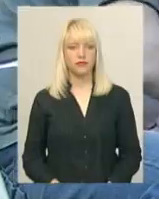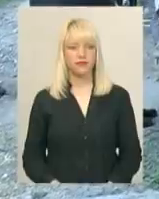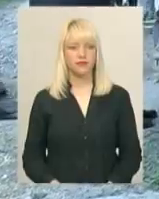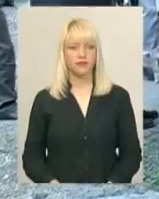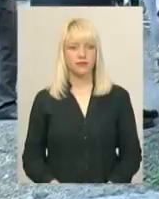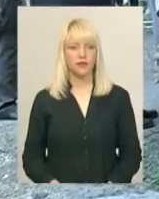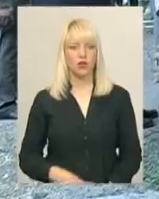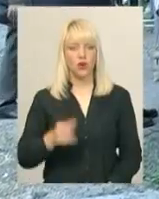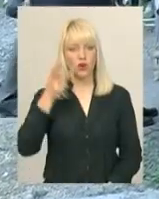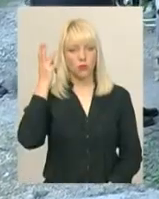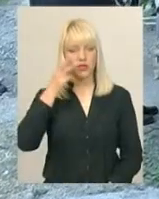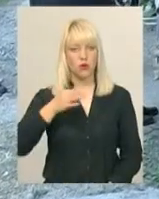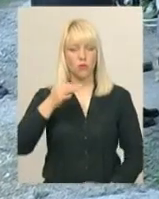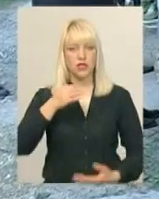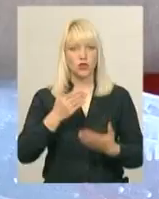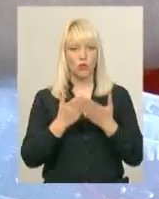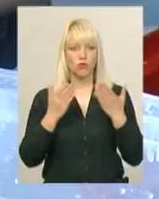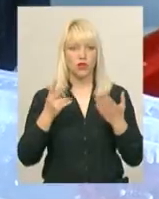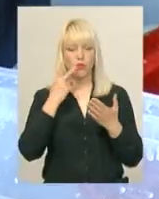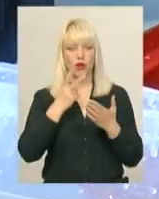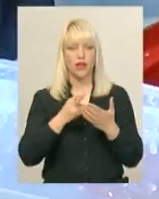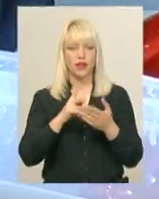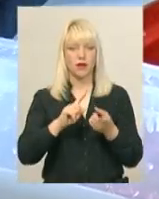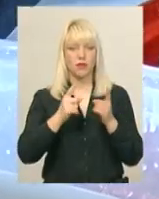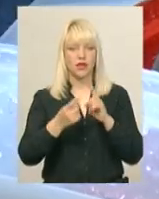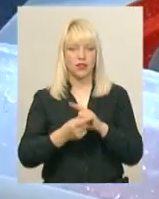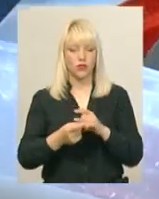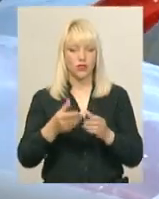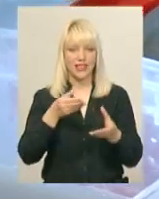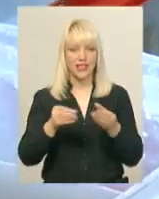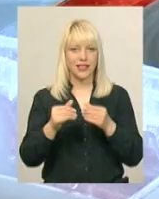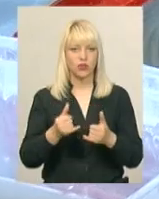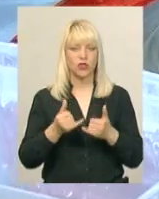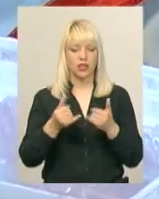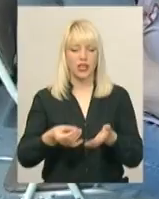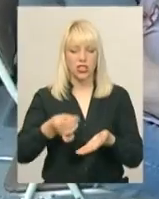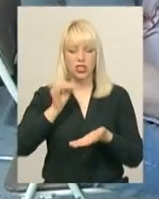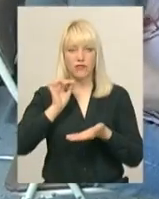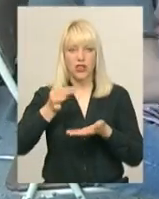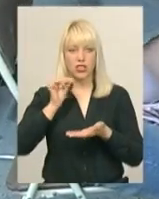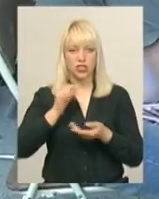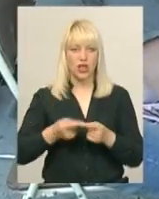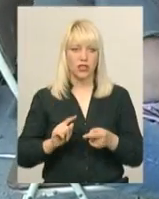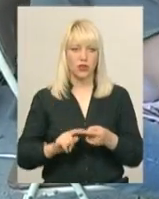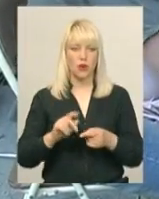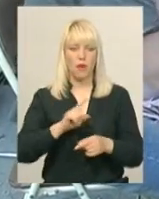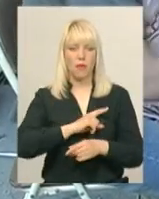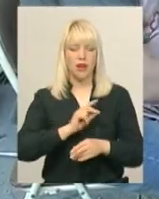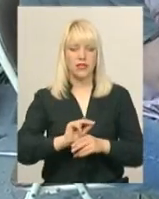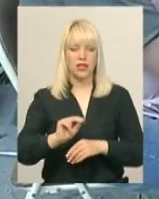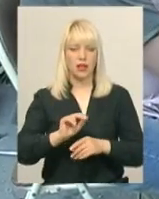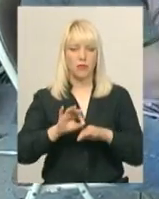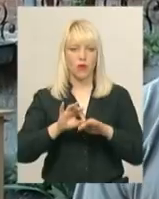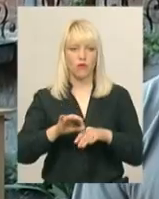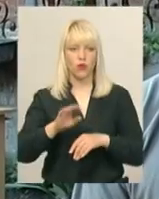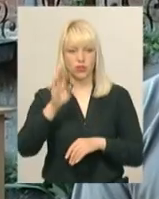У Хмельницькому обласному музеї показують, як перетворити глину на філіжанку для кави або чаю. Майстер-клас проводить гончар із